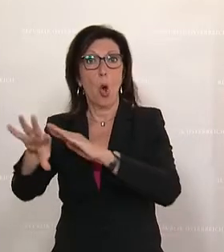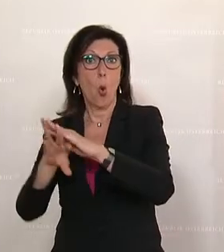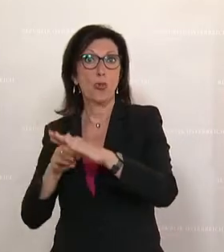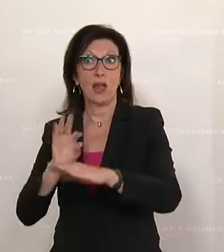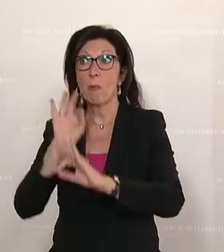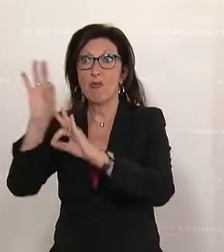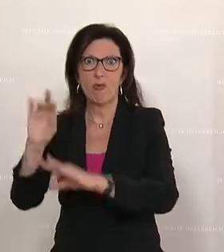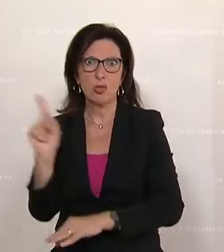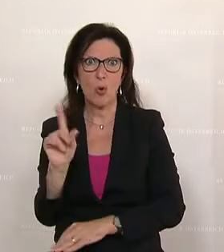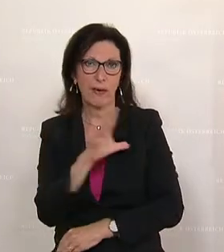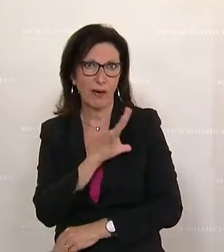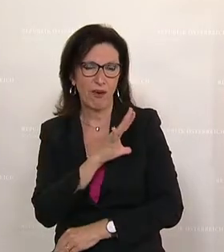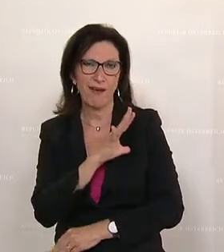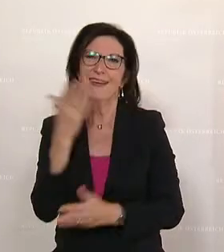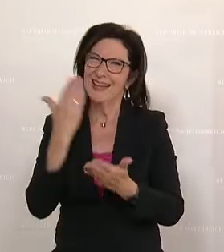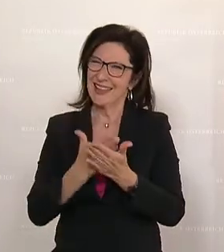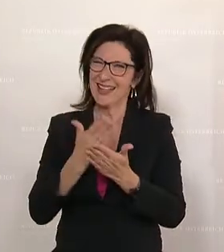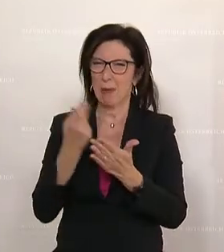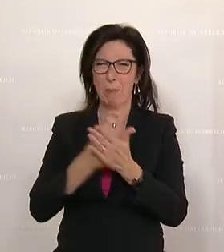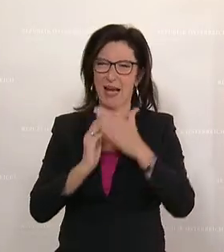direkt helfen und nicht derzeit die Variante der Preisdeckel bilden.